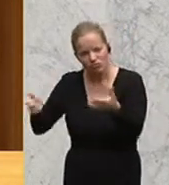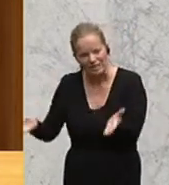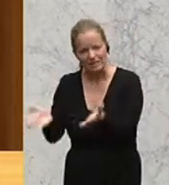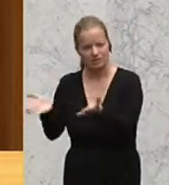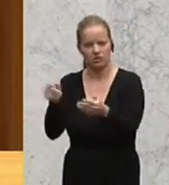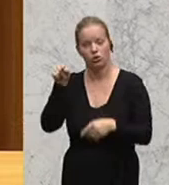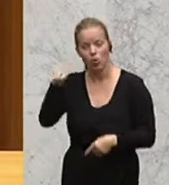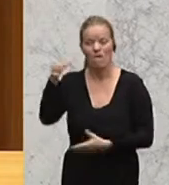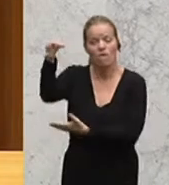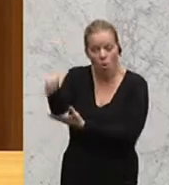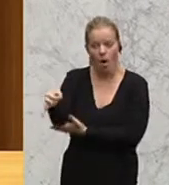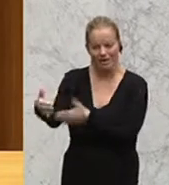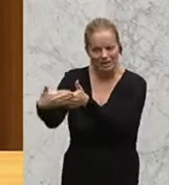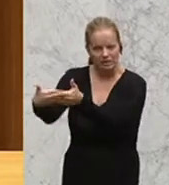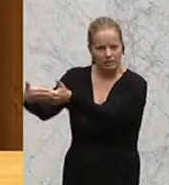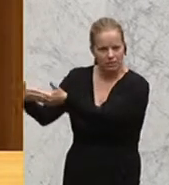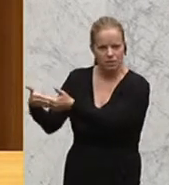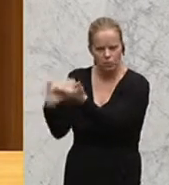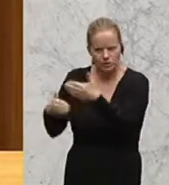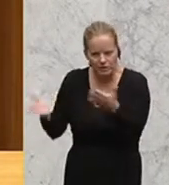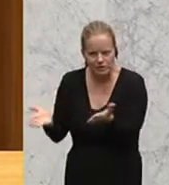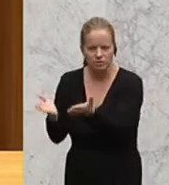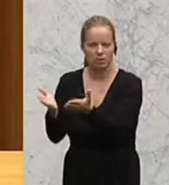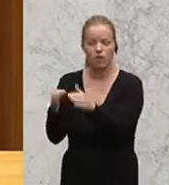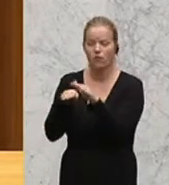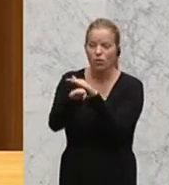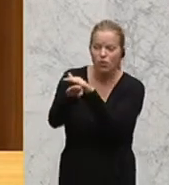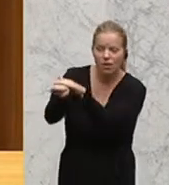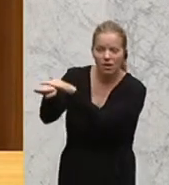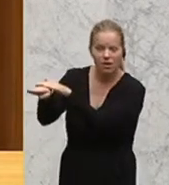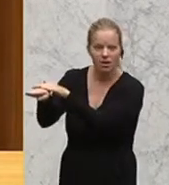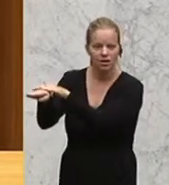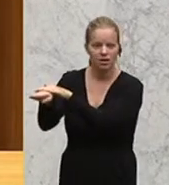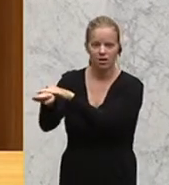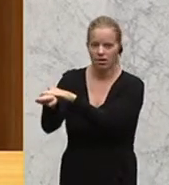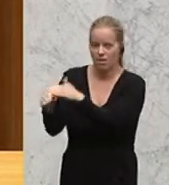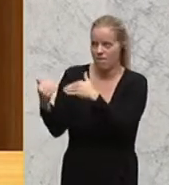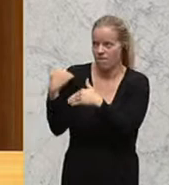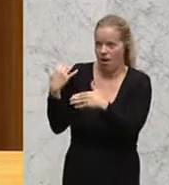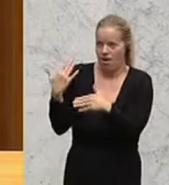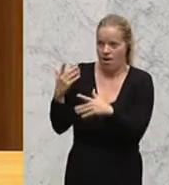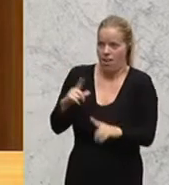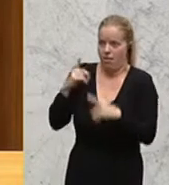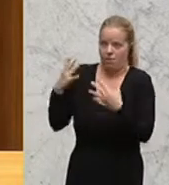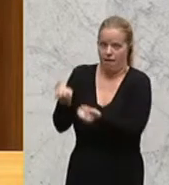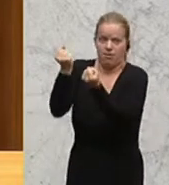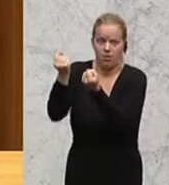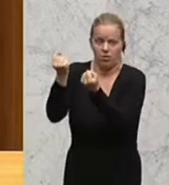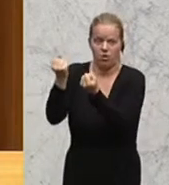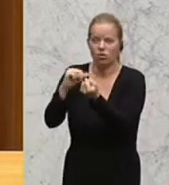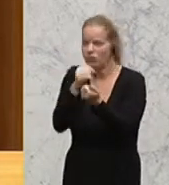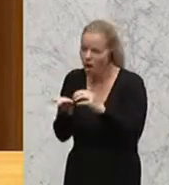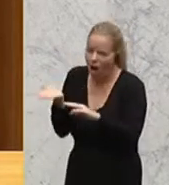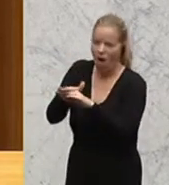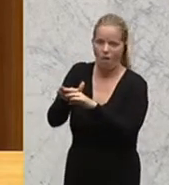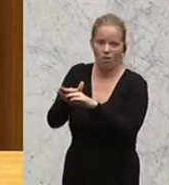damit wir dort vor Ort mehr machen können, damit die Flüchtlinge, die sich gerade ihr Leben gerettet haben, nicht